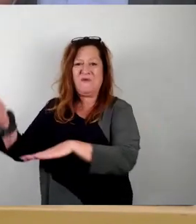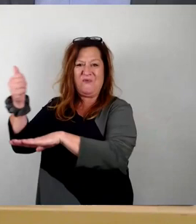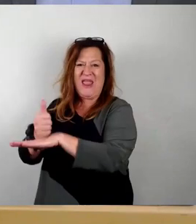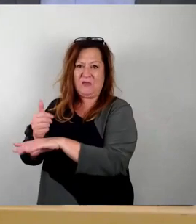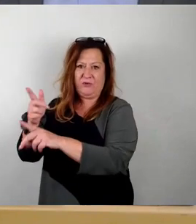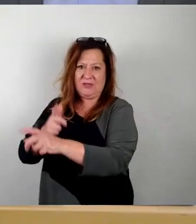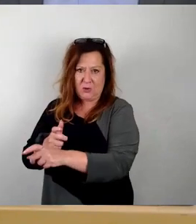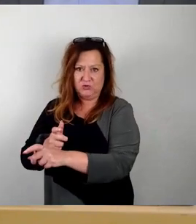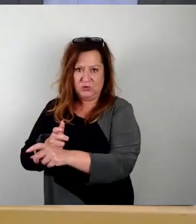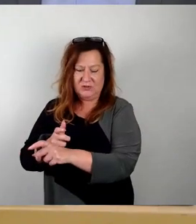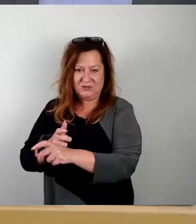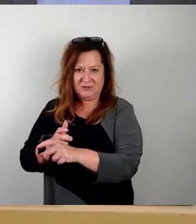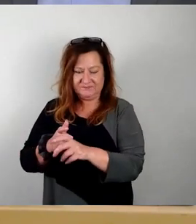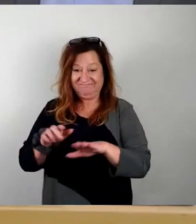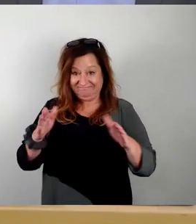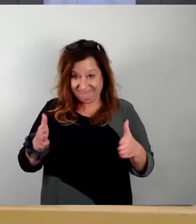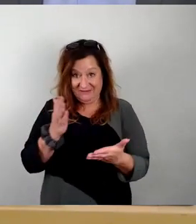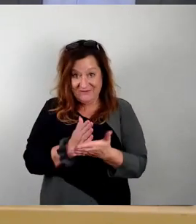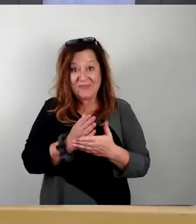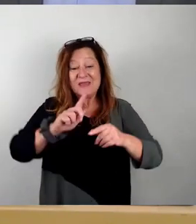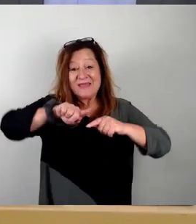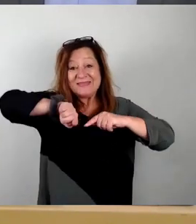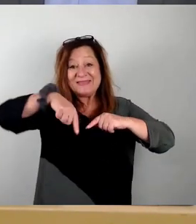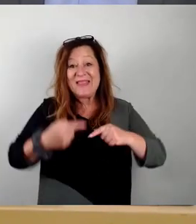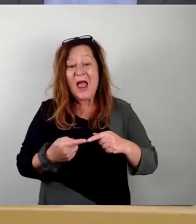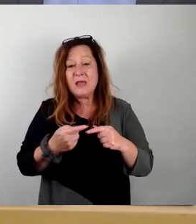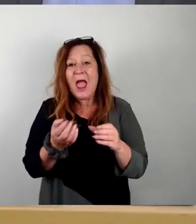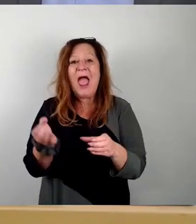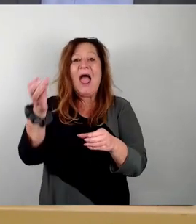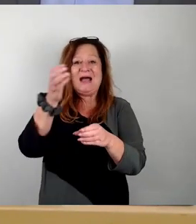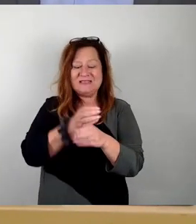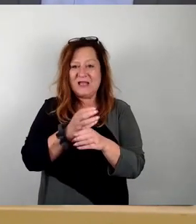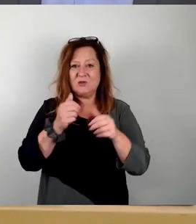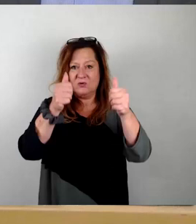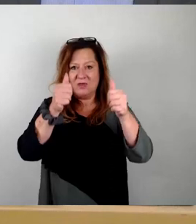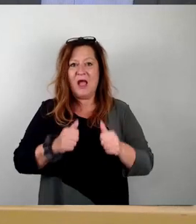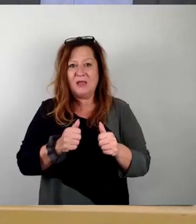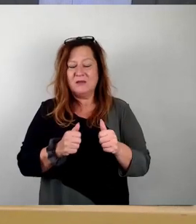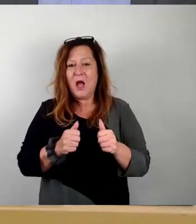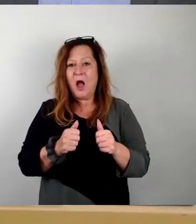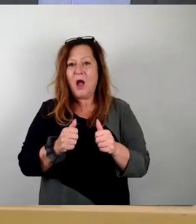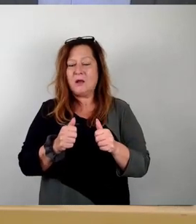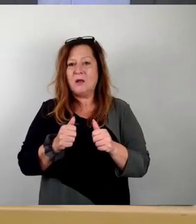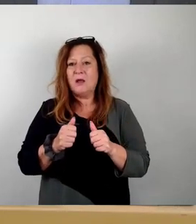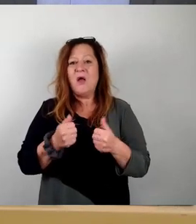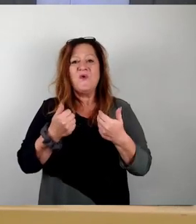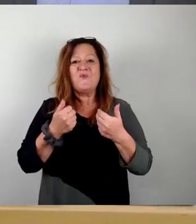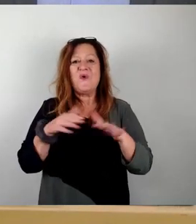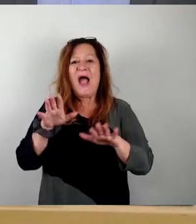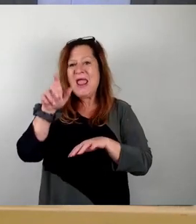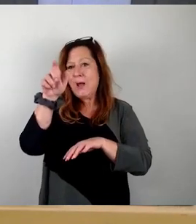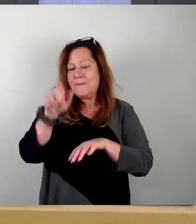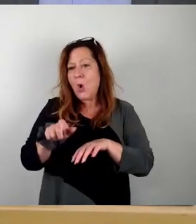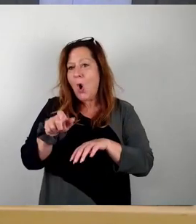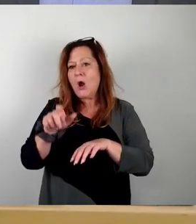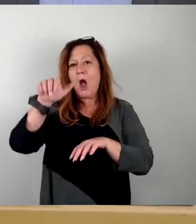werde ich den Ersetzungsantrag von Freien Wiener, Freien Bürgern und AfD zur Abstimmung stellen. Dann bekommt er eine Mehrheit,